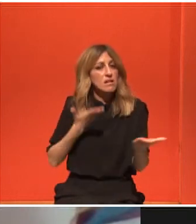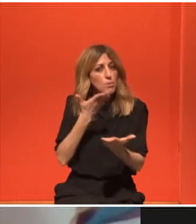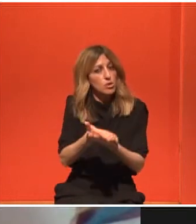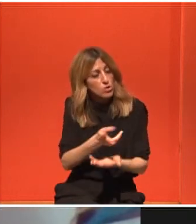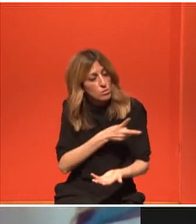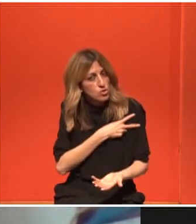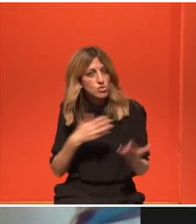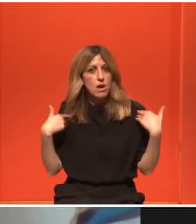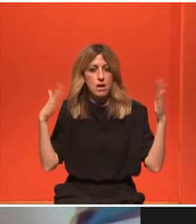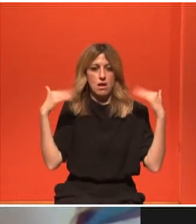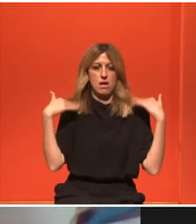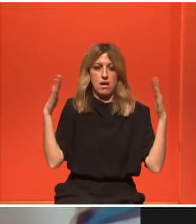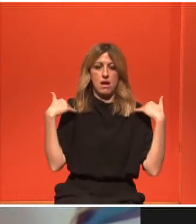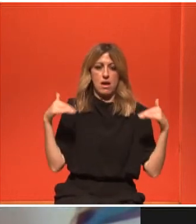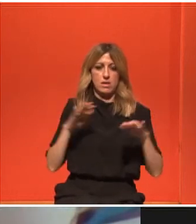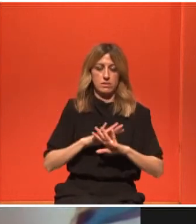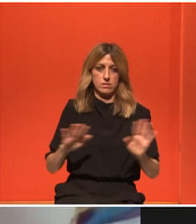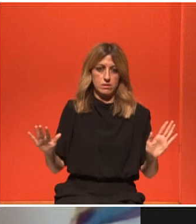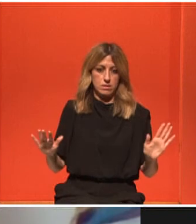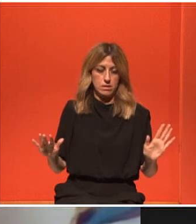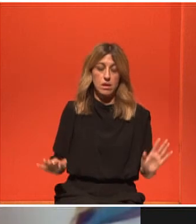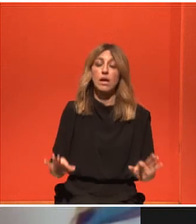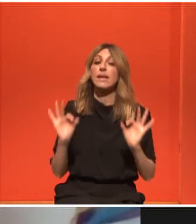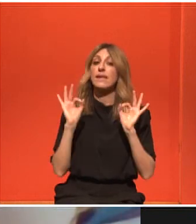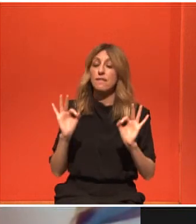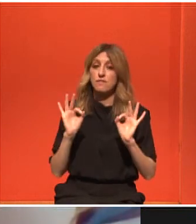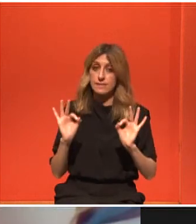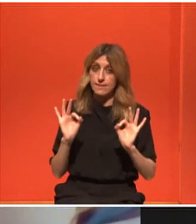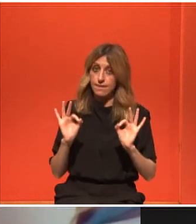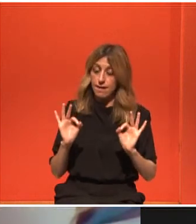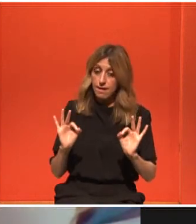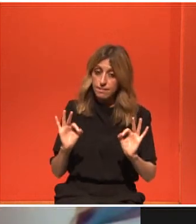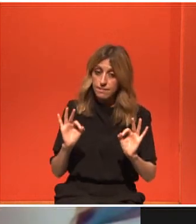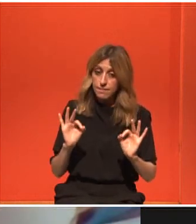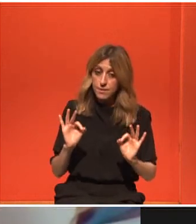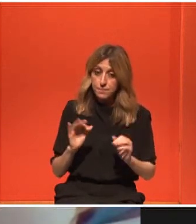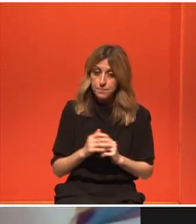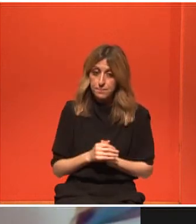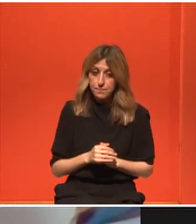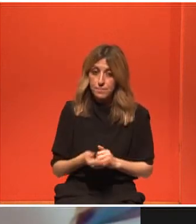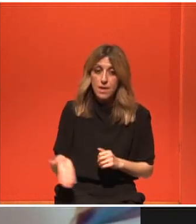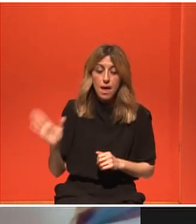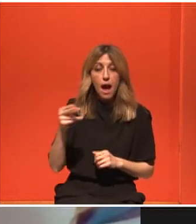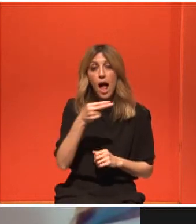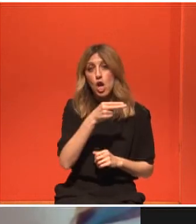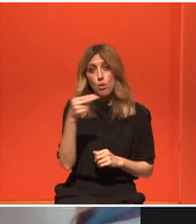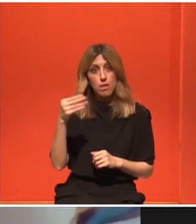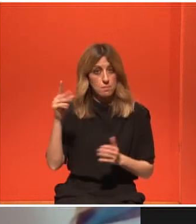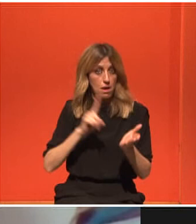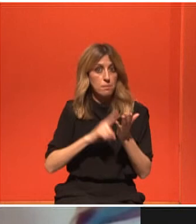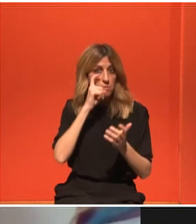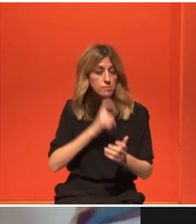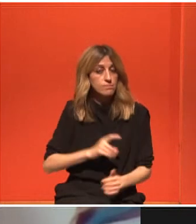έχει πρόβλημα. Και φυσικά, ένα θέμα το οποίο πάντα πρέπει να έχει κάποιος στο μυαλό του είναι